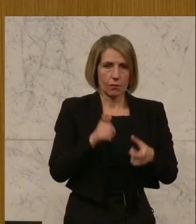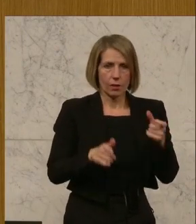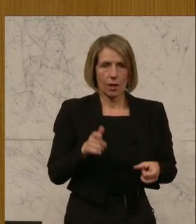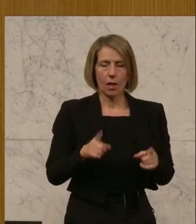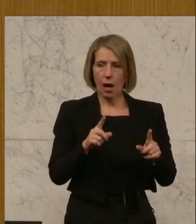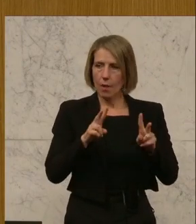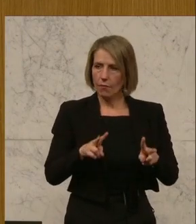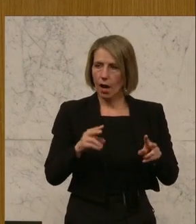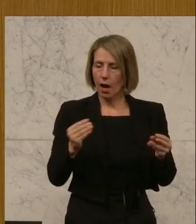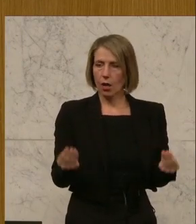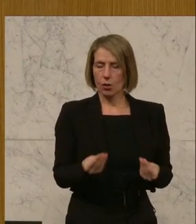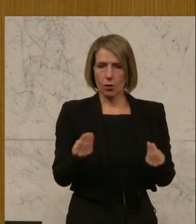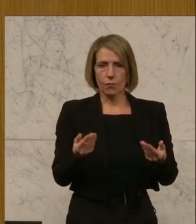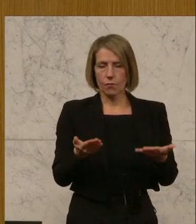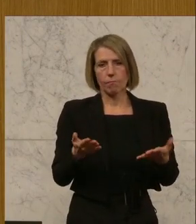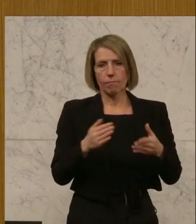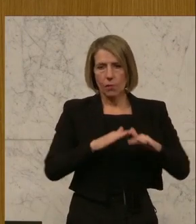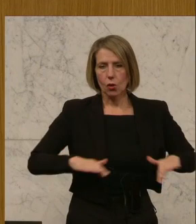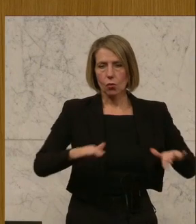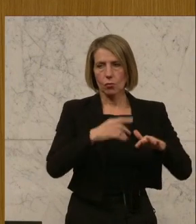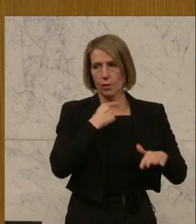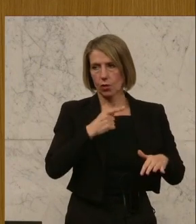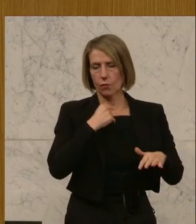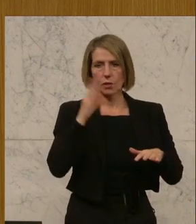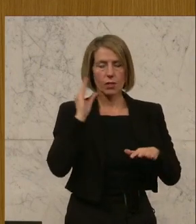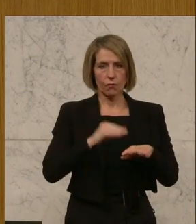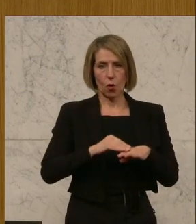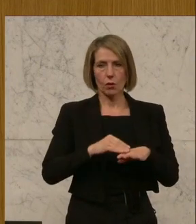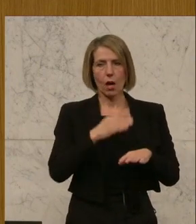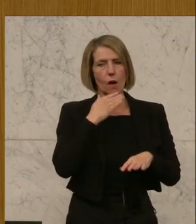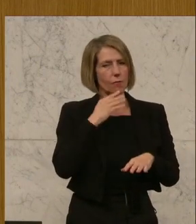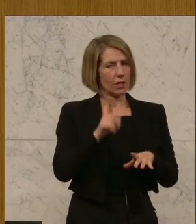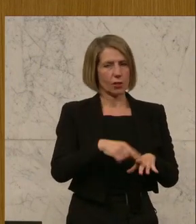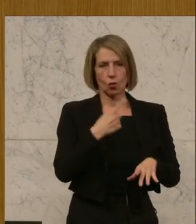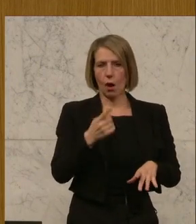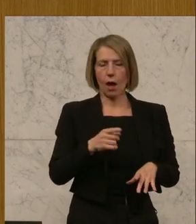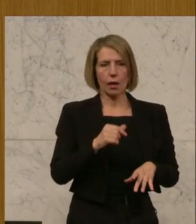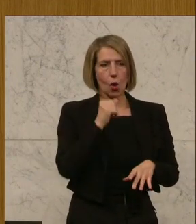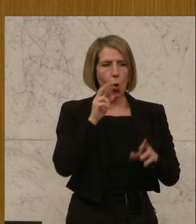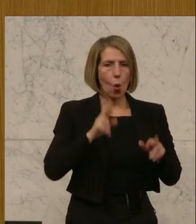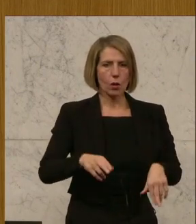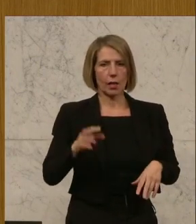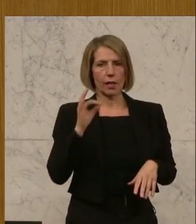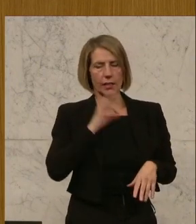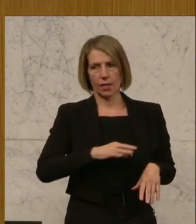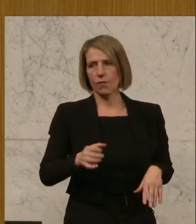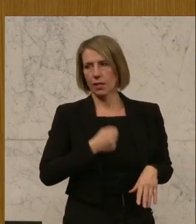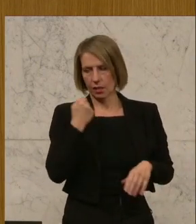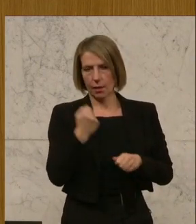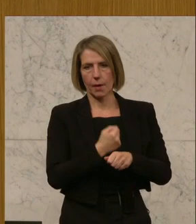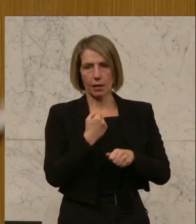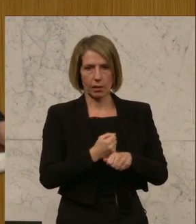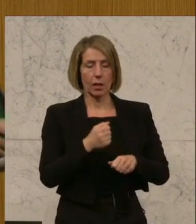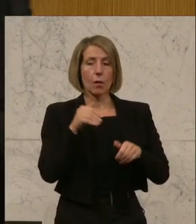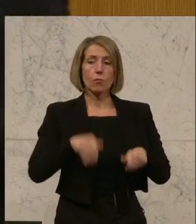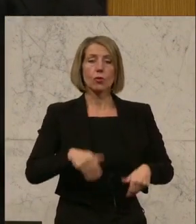mit dem Grundbedürfnis Wohnen wurde viel zu lange zu Unrecht Gewinn gemacht. Das müssen wir beenden. Vielen